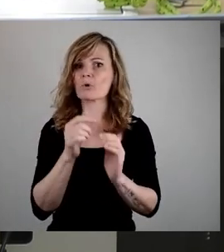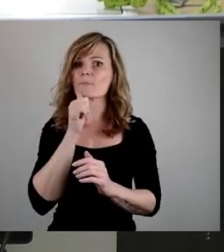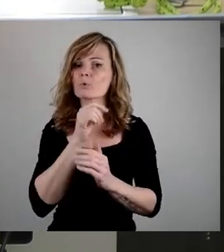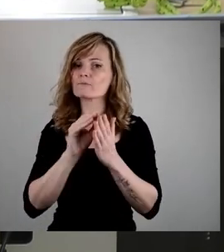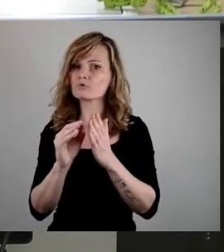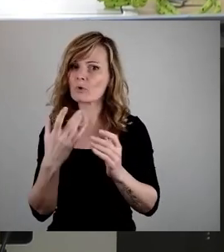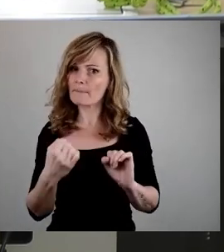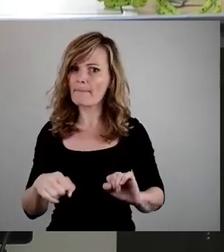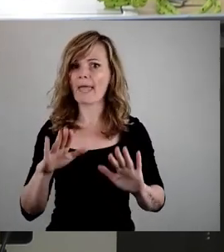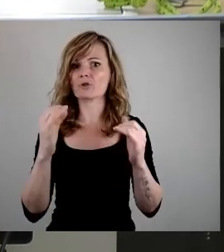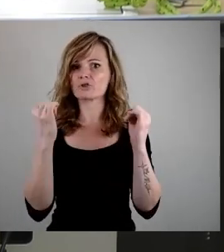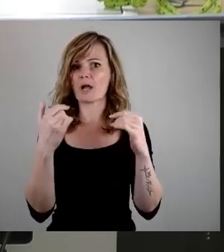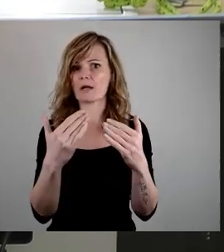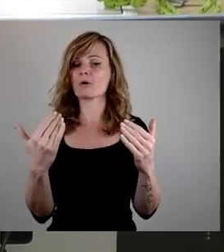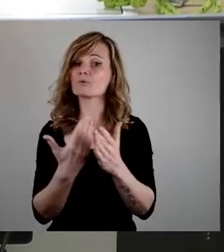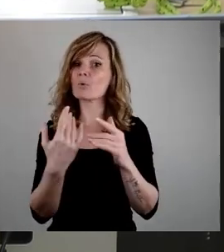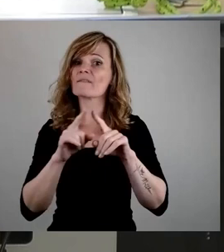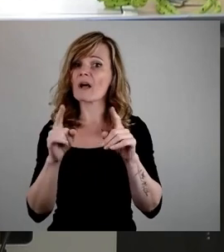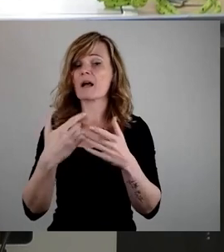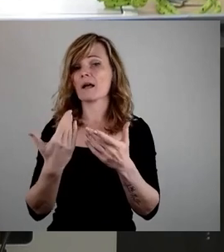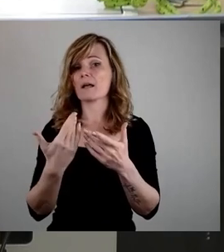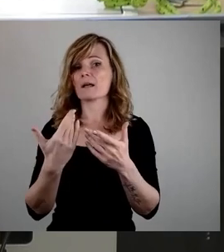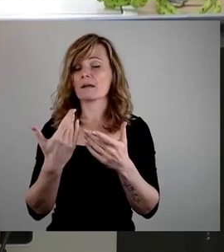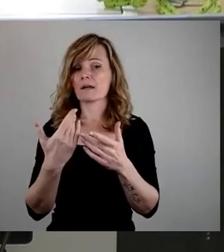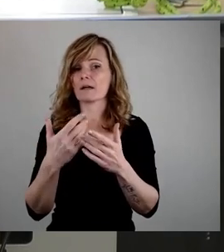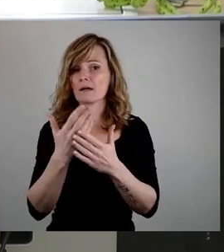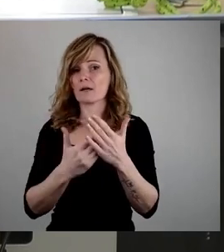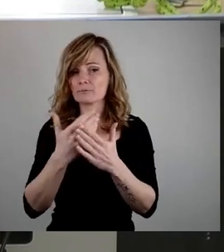Facharbeiterausbildung wieder attraktiver zu machen.